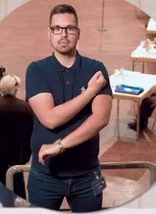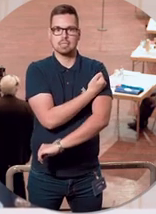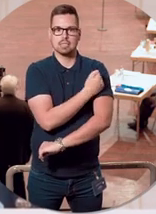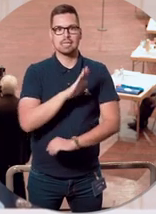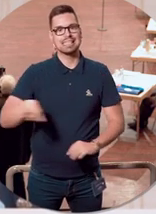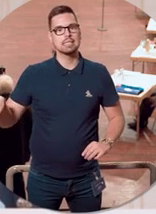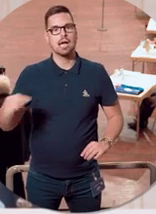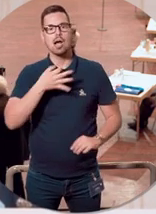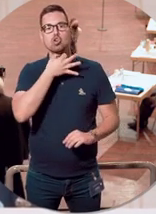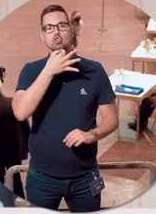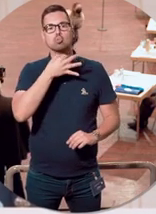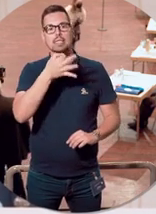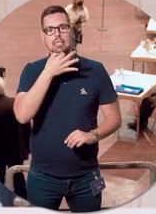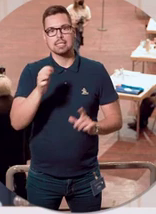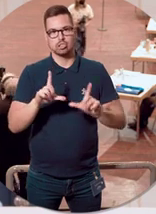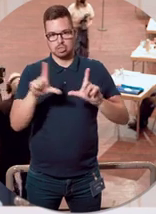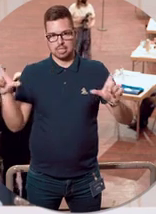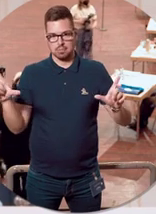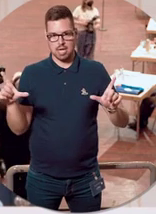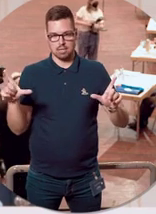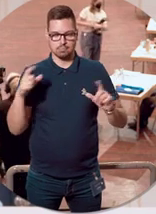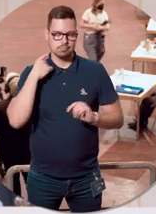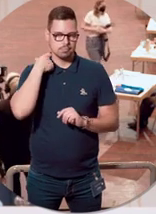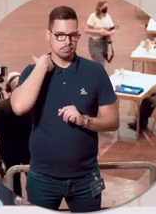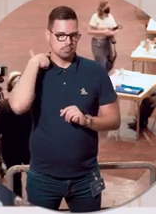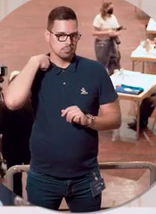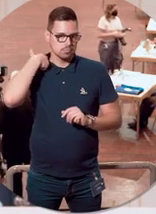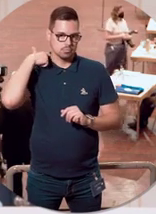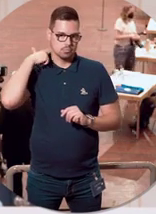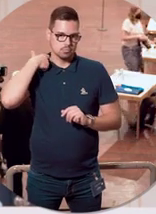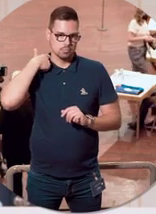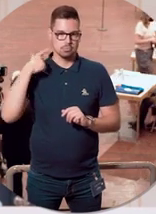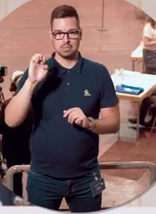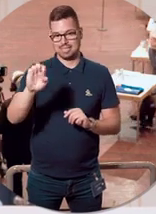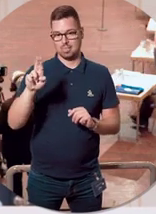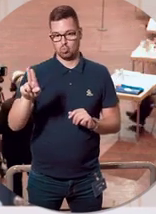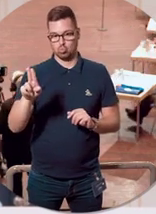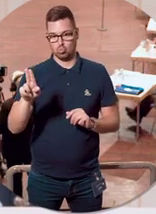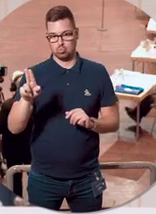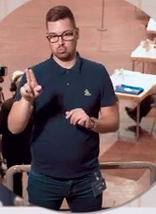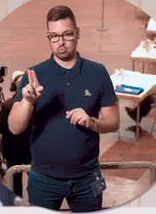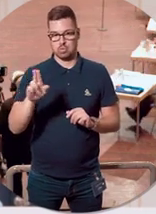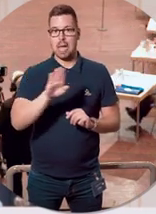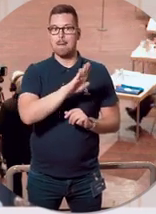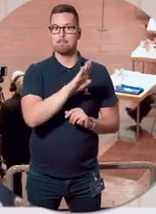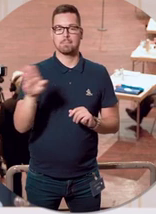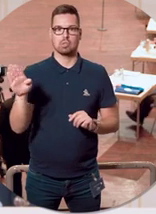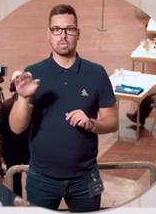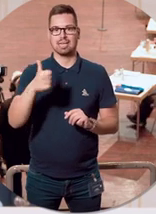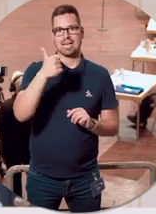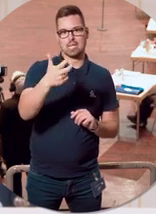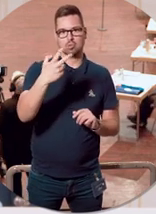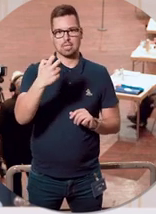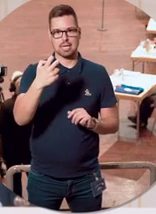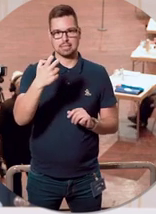Jugendlichen sagen, auch weil das ja hier im Hause schon Thema war. Die EU-Kommission hat den Impfstoff von BioNTech-Pfizer am 31